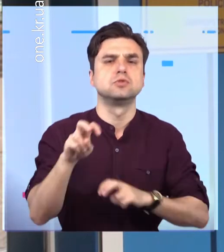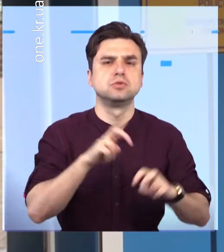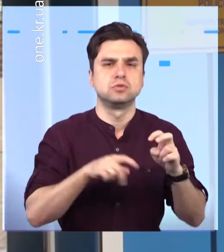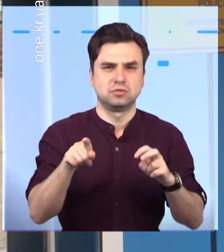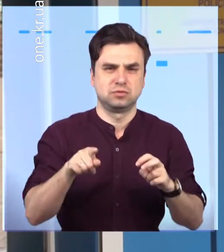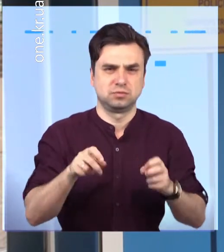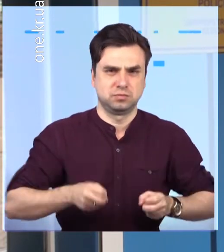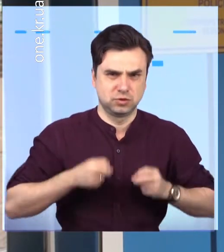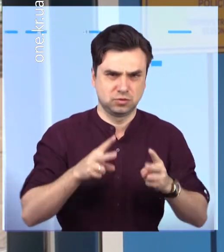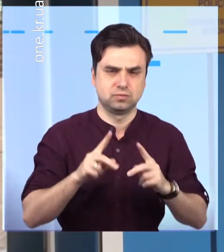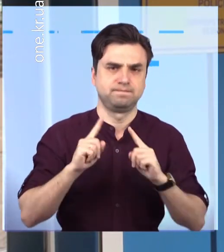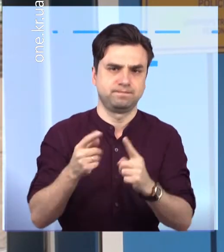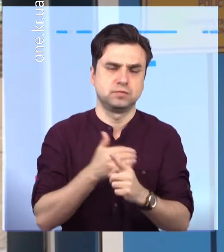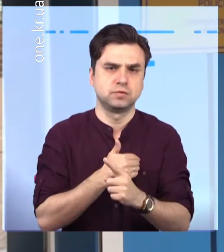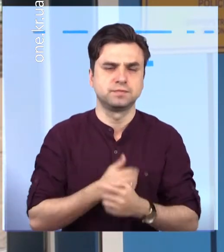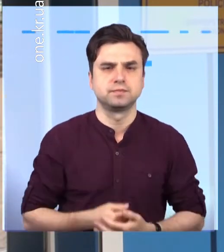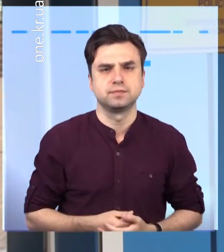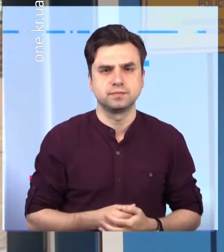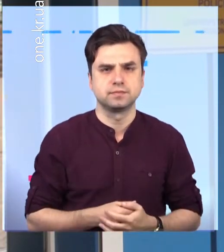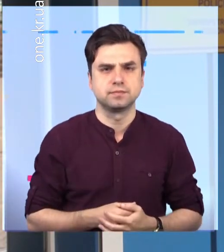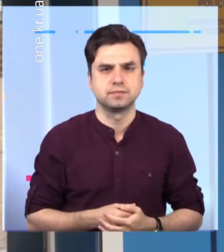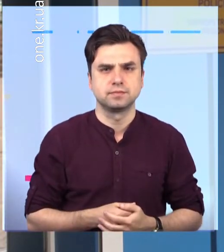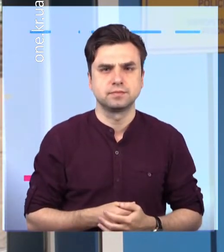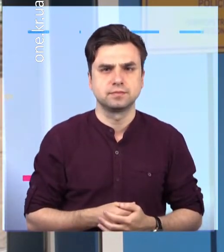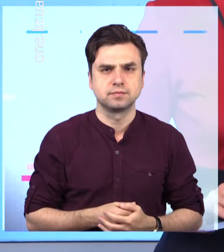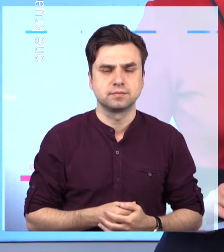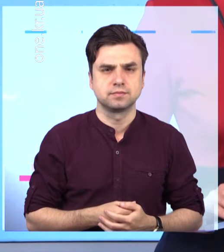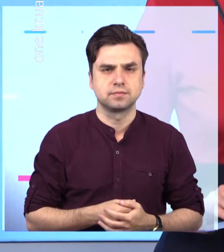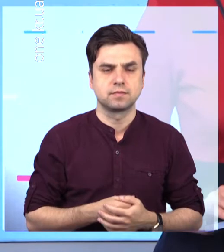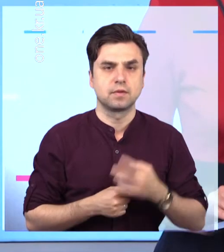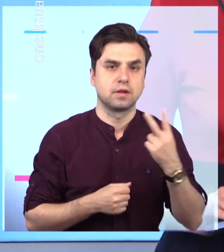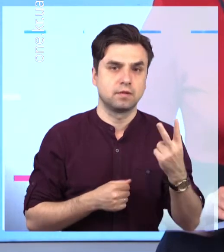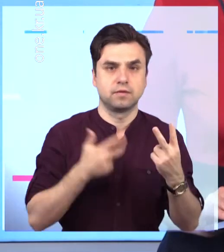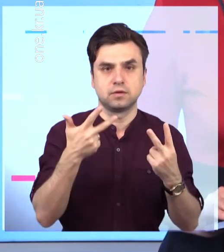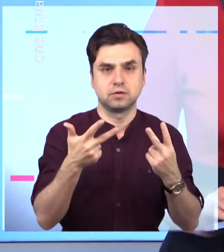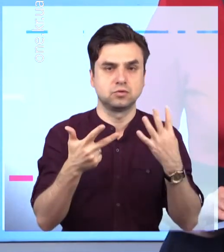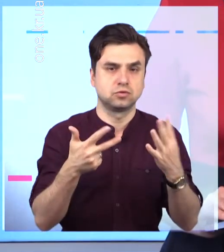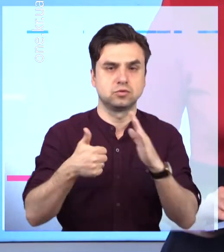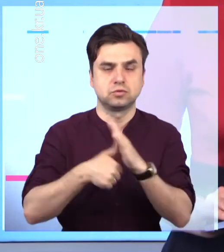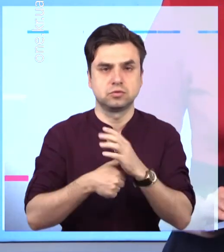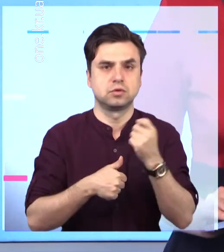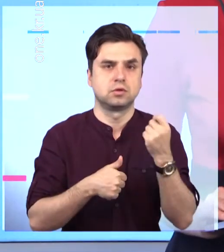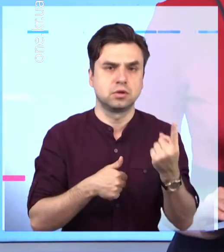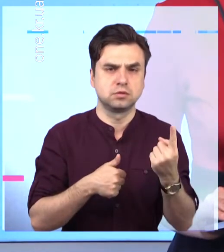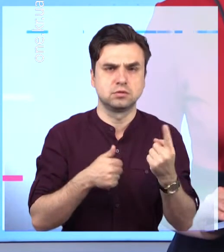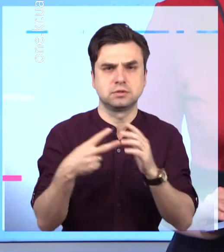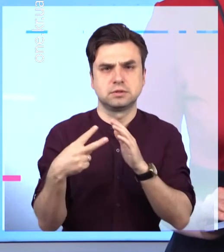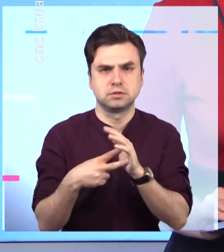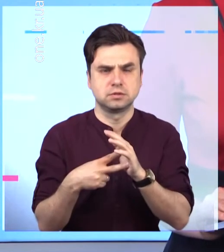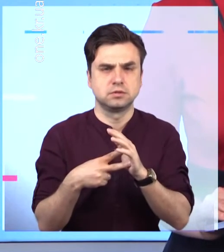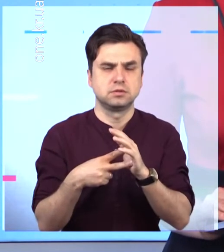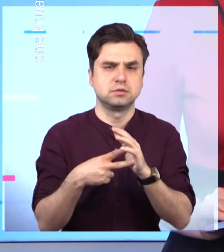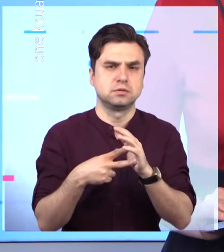направлені на затримання особи злоумисника. 2,3, 4,6, 11,7,